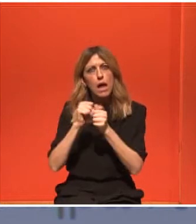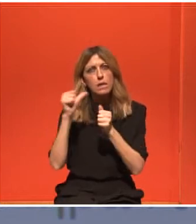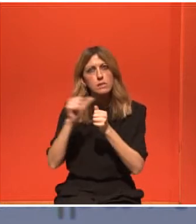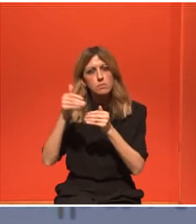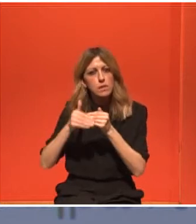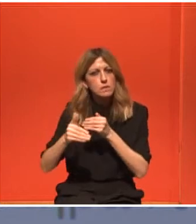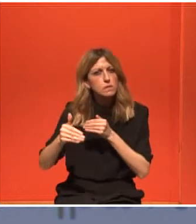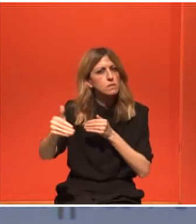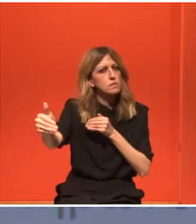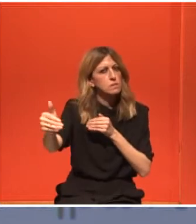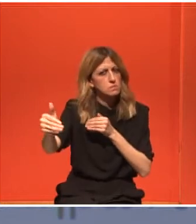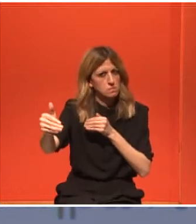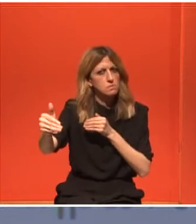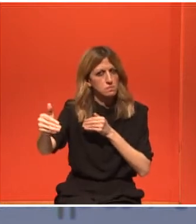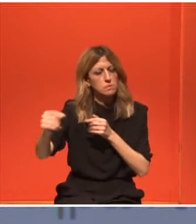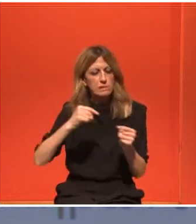Χόρεψέ τους.